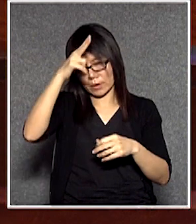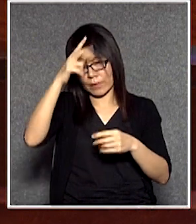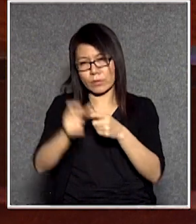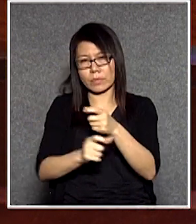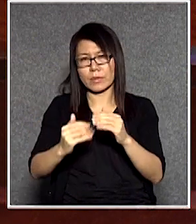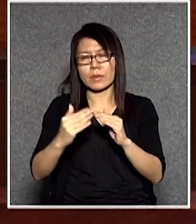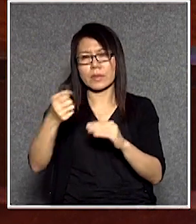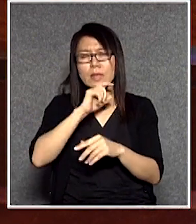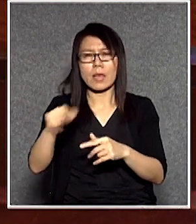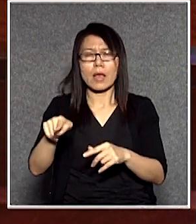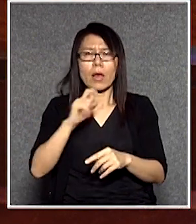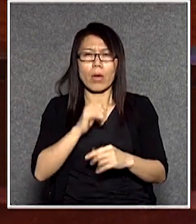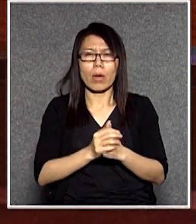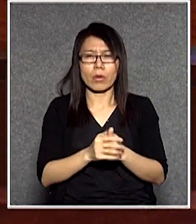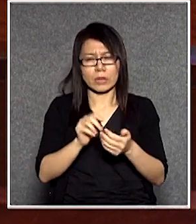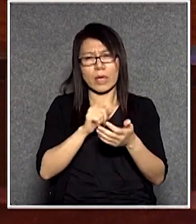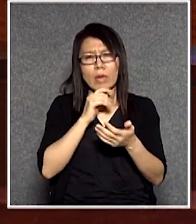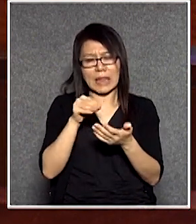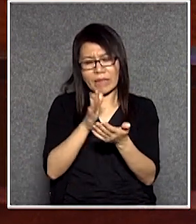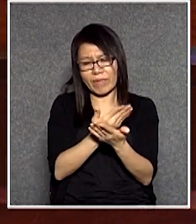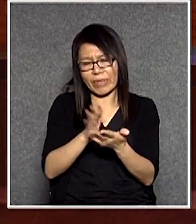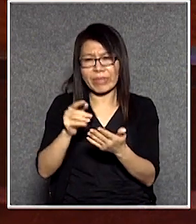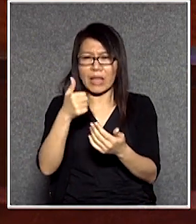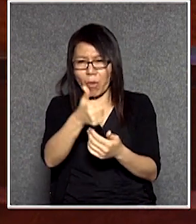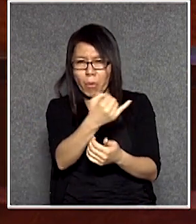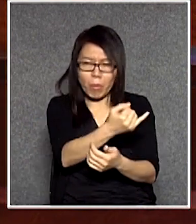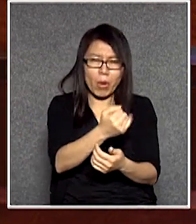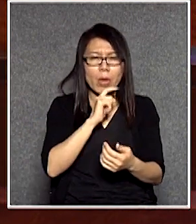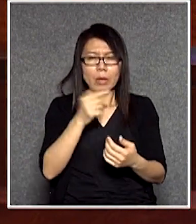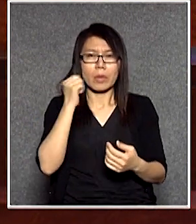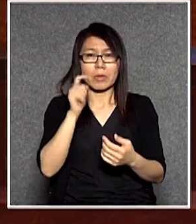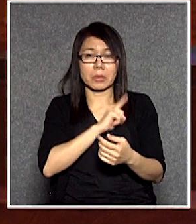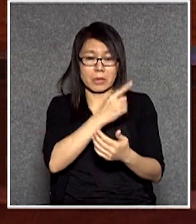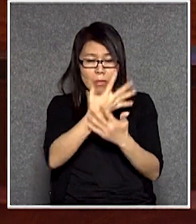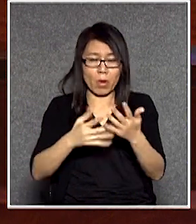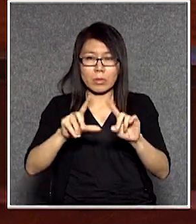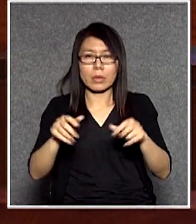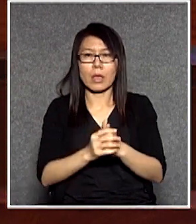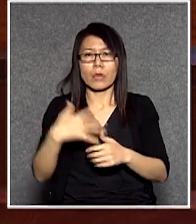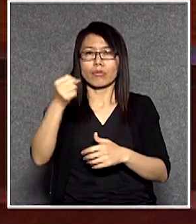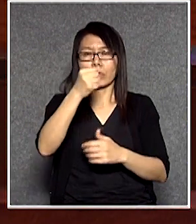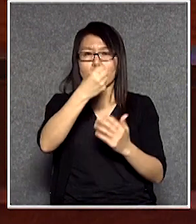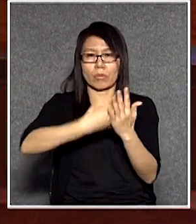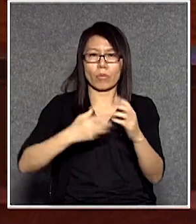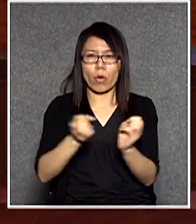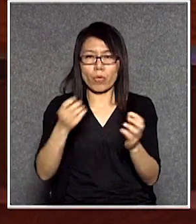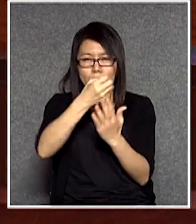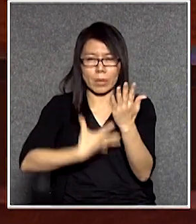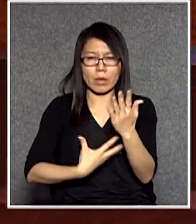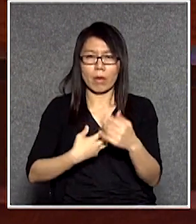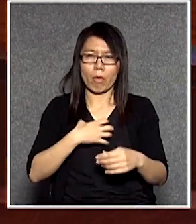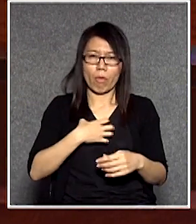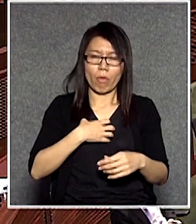為政邪定分界》但是在他的網誌裡面他又不寫《難為政邪定分界》是不是主席歸程問題什麼問題梁國議我覺得